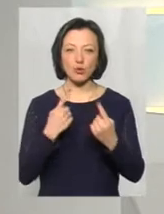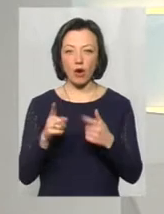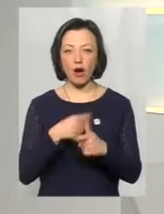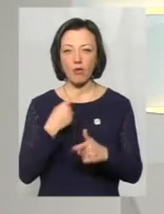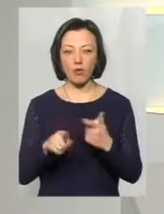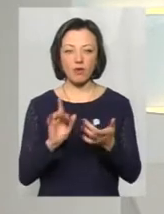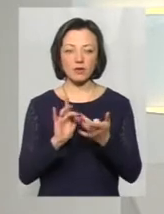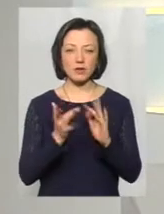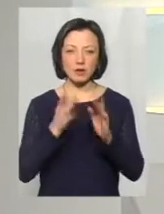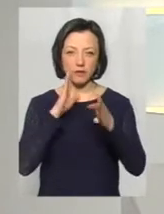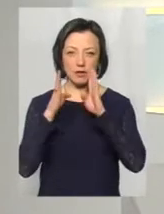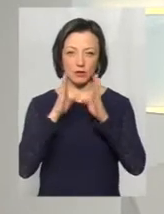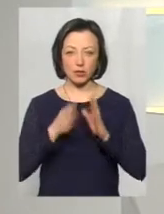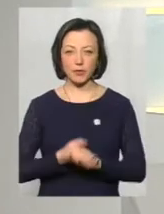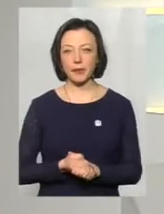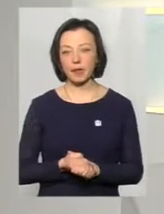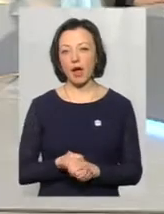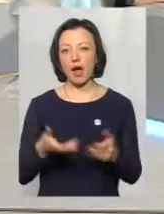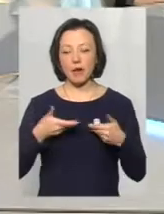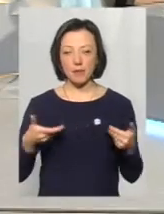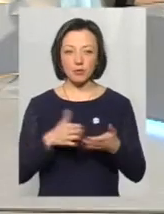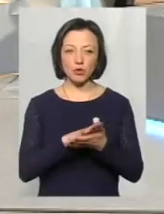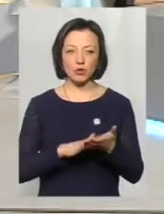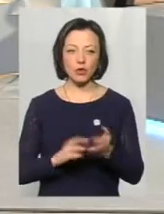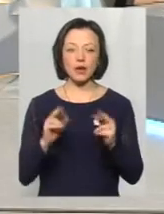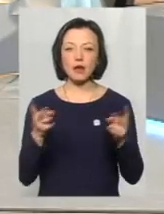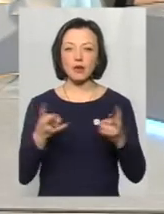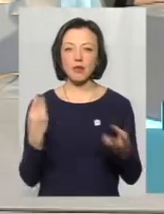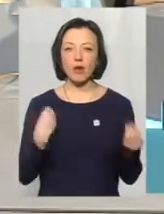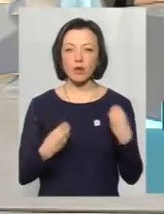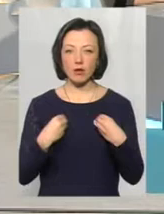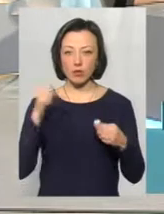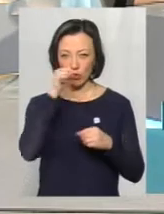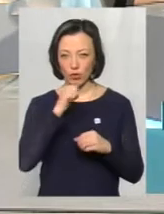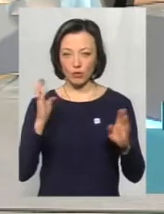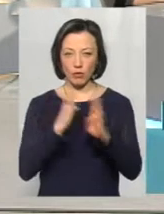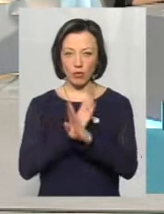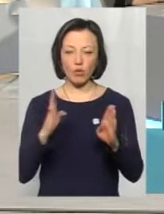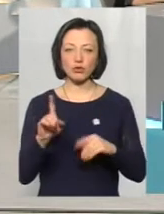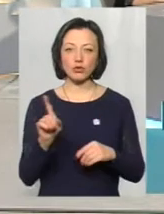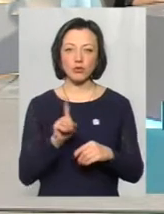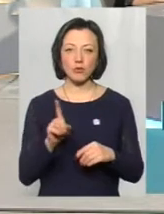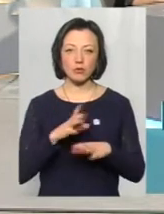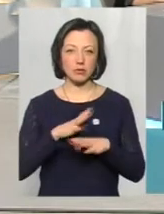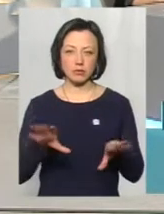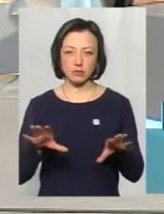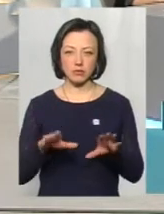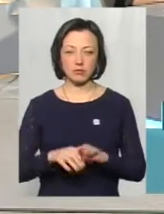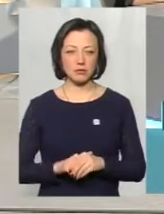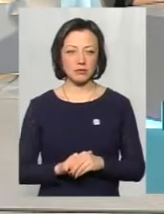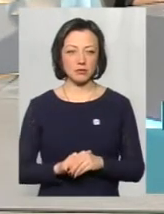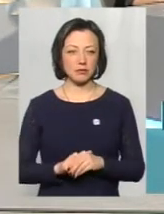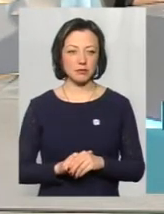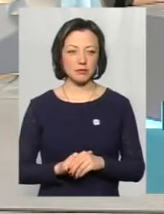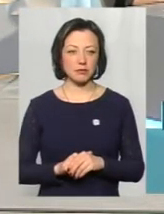або у соцмережі Фейсбук. А ми продовжимо. Отож, як треба одягатись у морозну погоду, аби уникнути таких